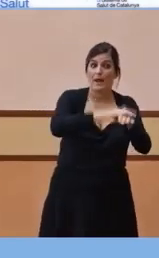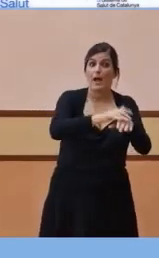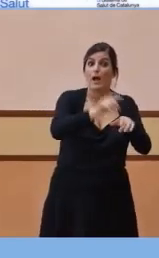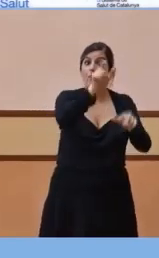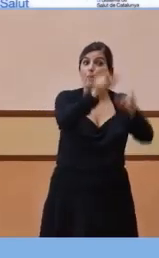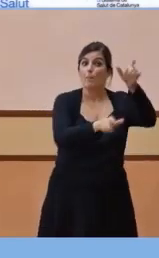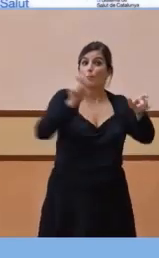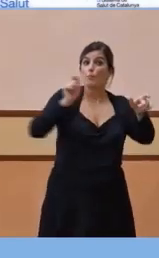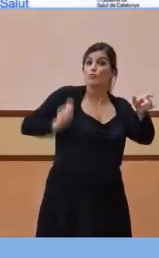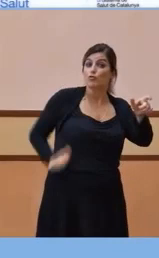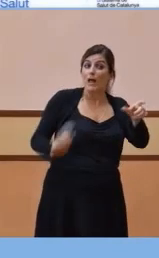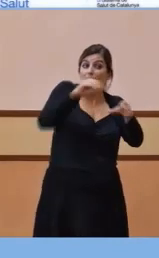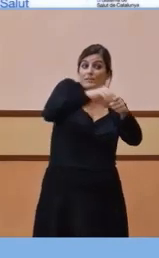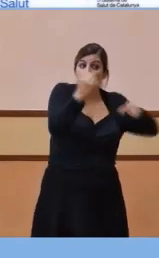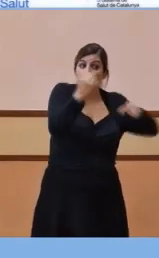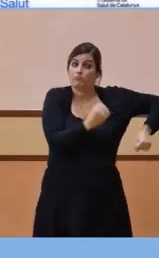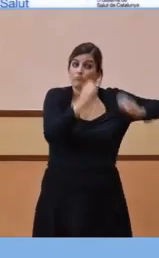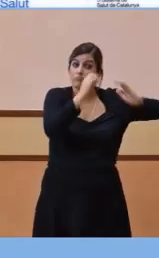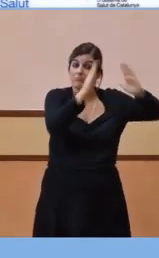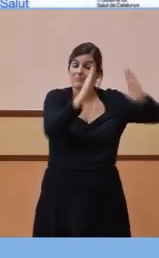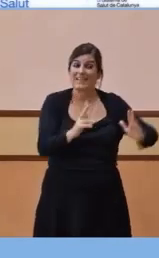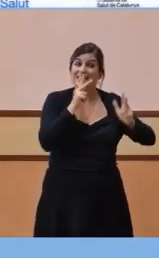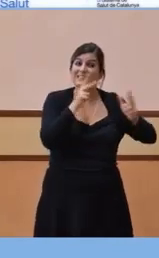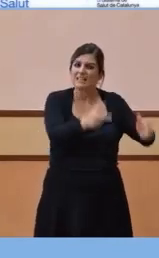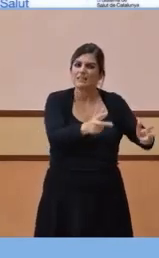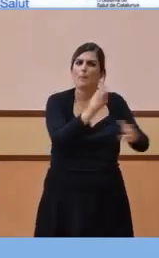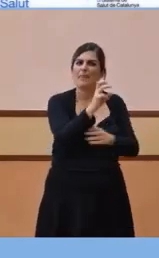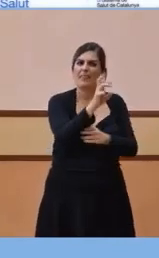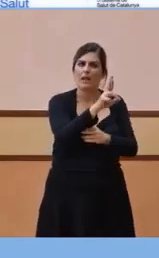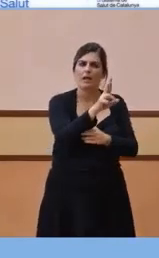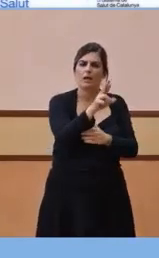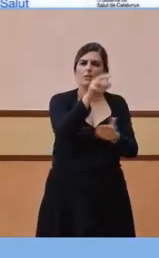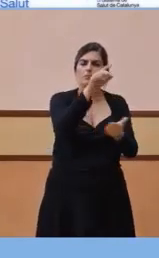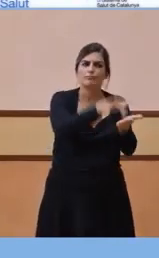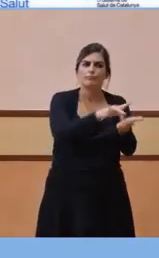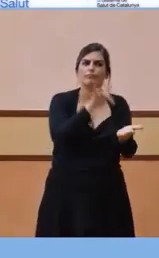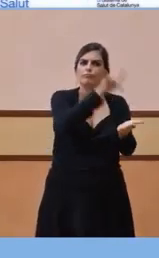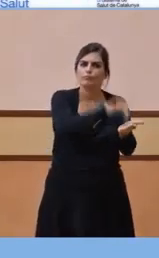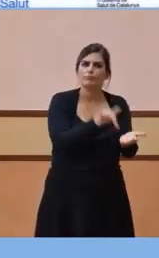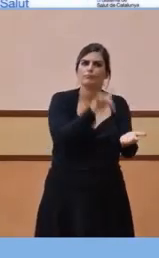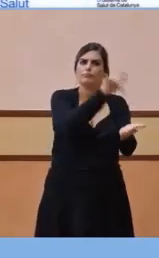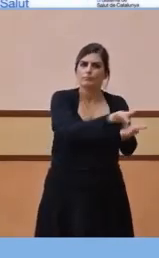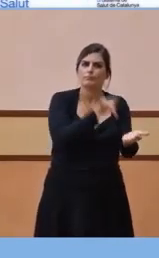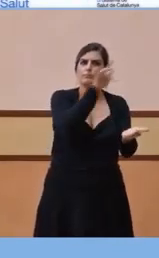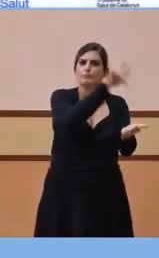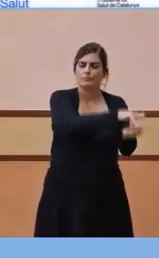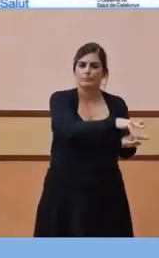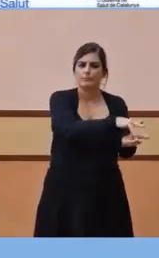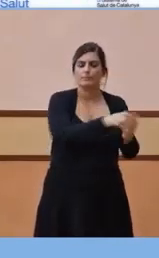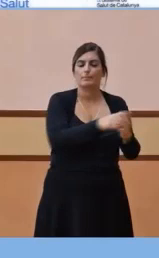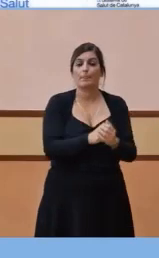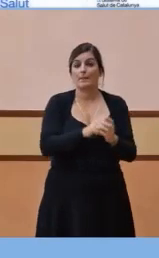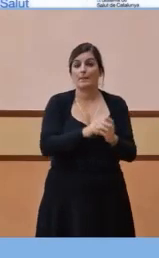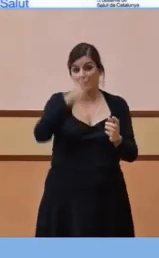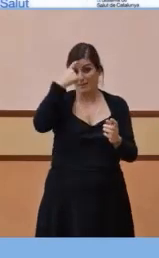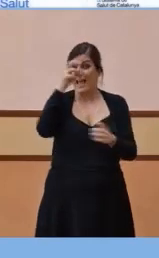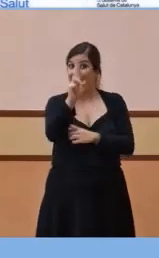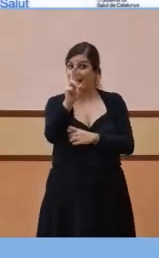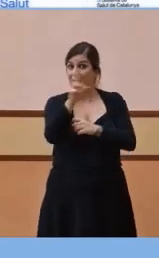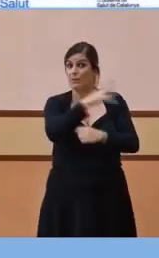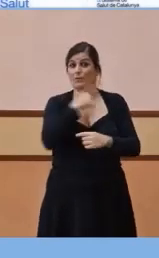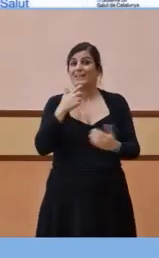de la residència, periòdicament. També parlem abans, hem parlat de la responsabilitat